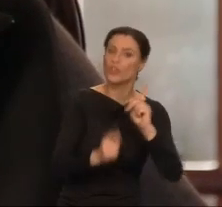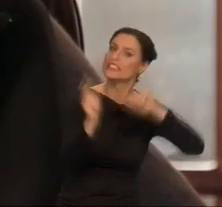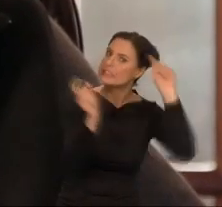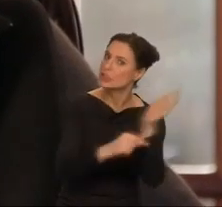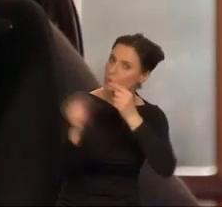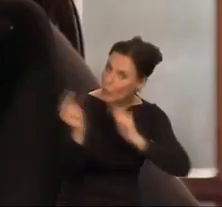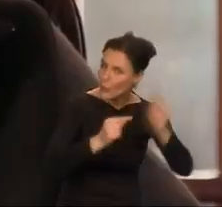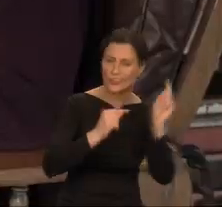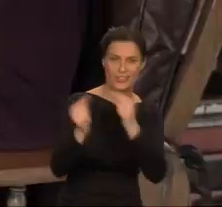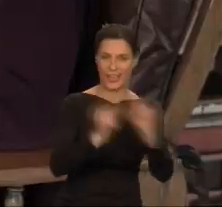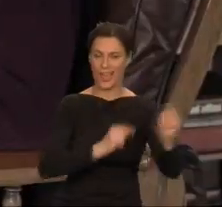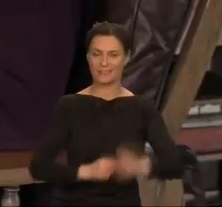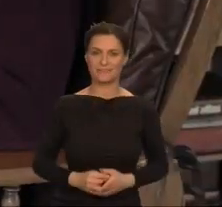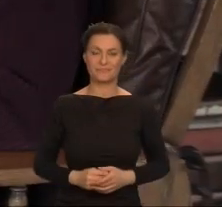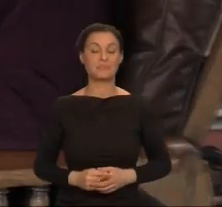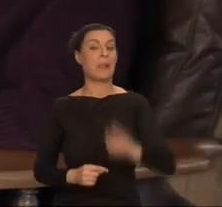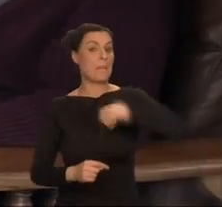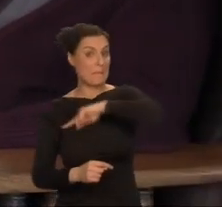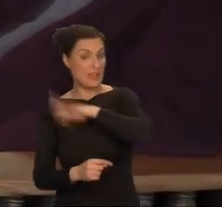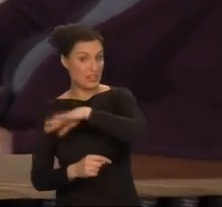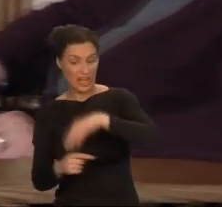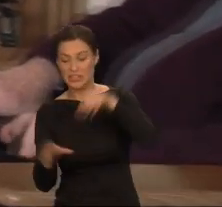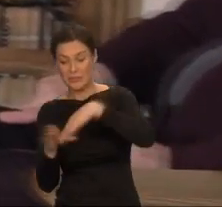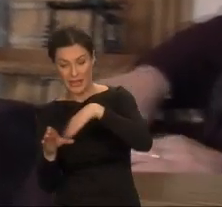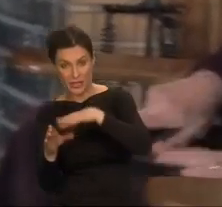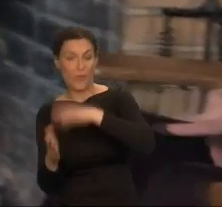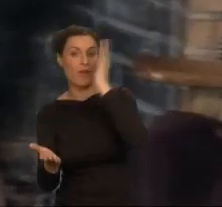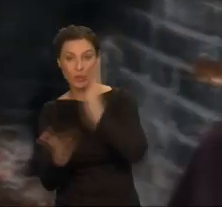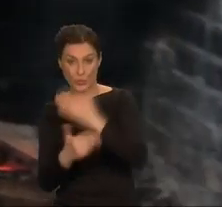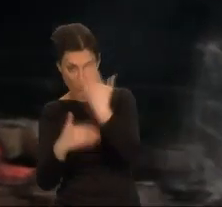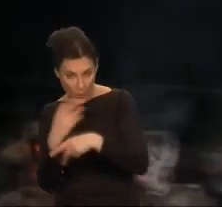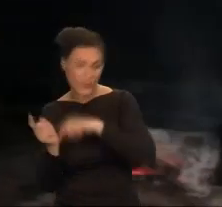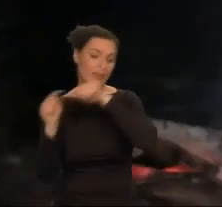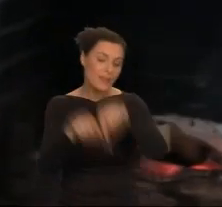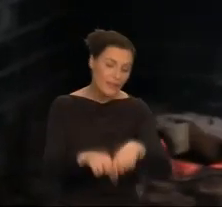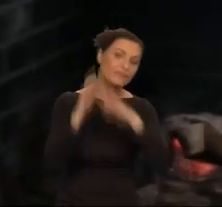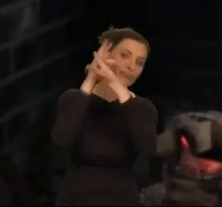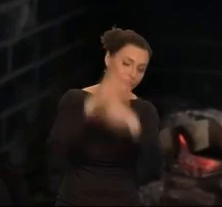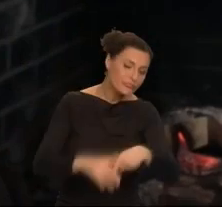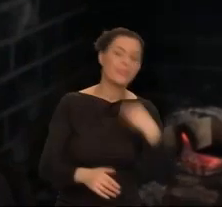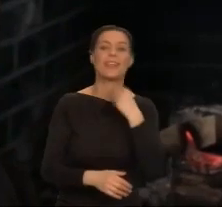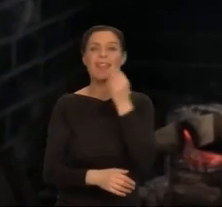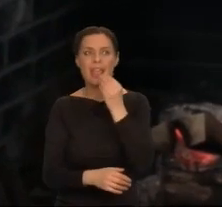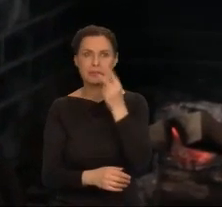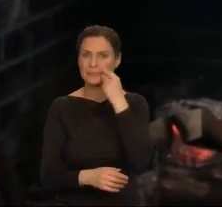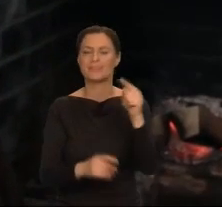Gdy kończyliśmy odrabiać lekcje i schodziliśmy jeść, siedzieli przy kominku, jak to robią do dziś.